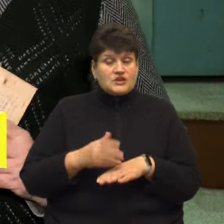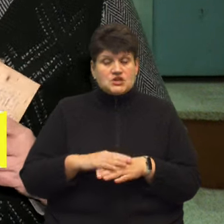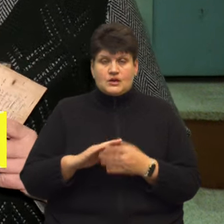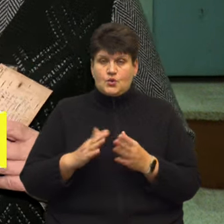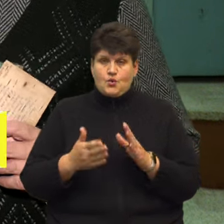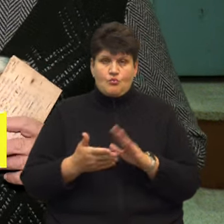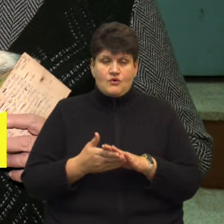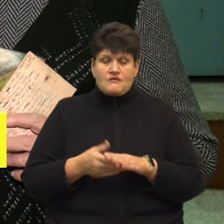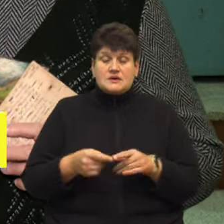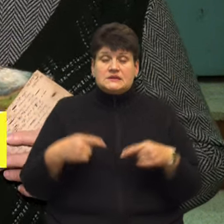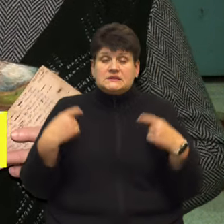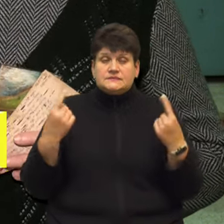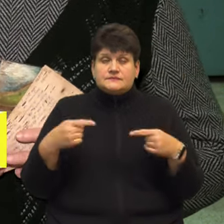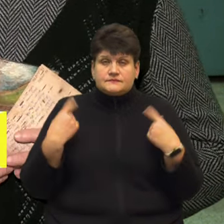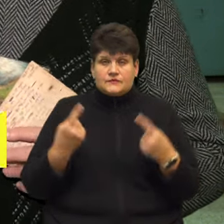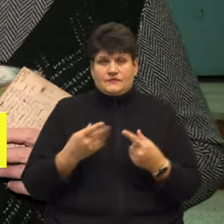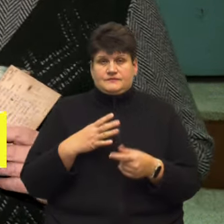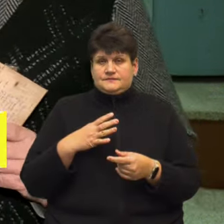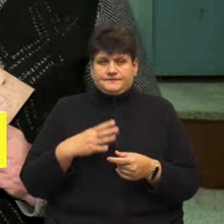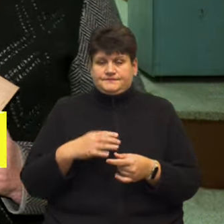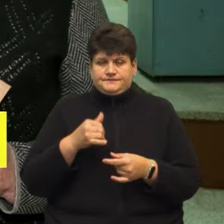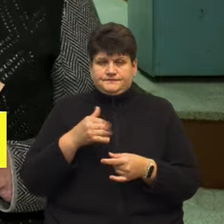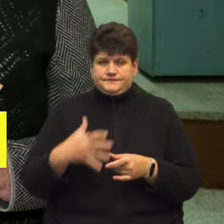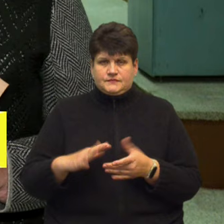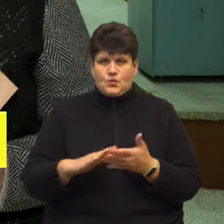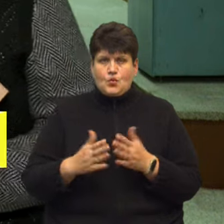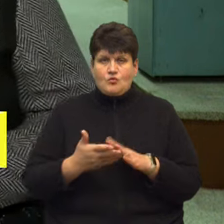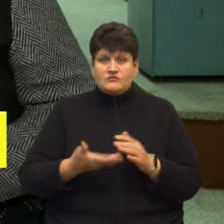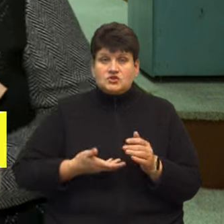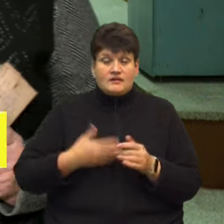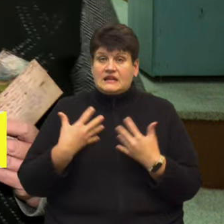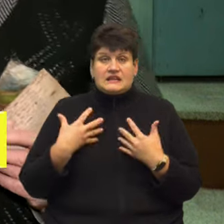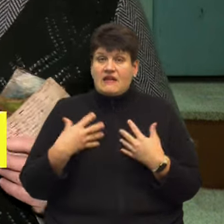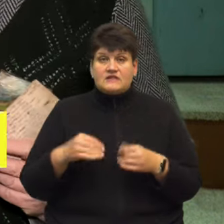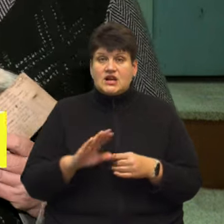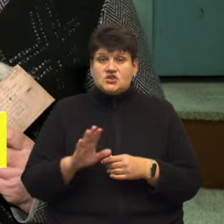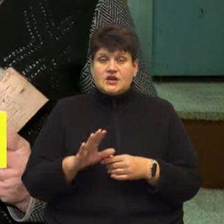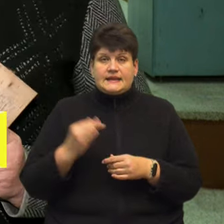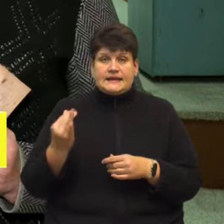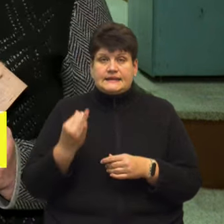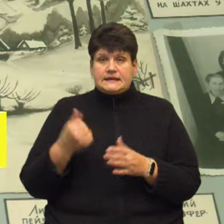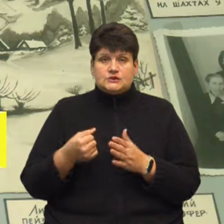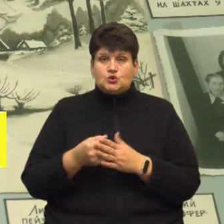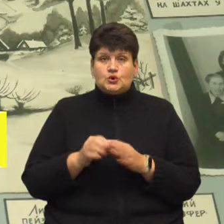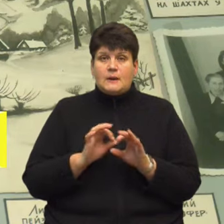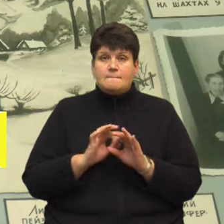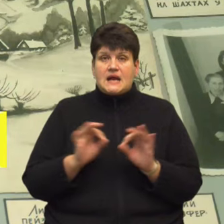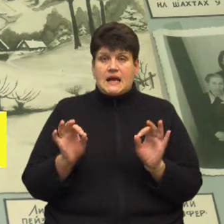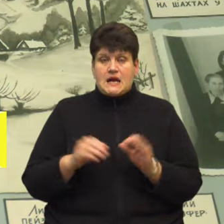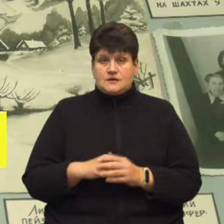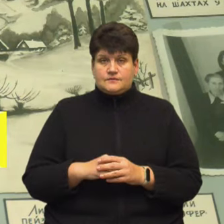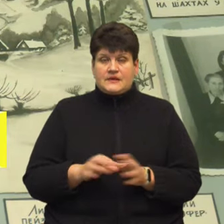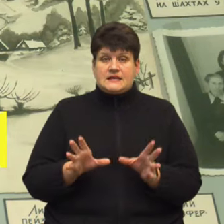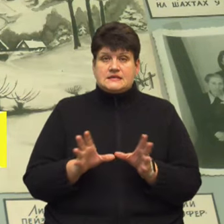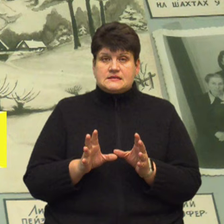нестерпних умовах табірного життя. Але вони не втрачали інтересу до прекрасного. Спільну